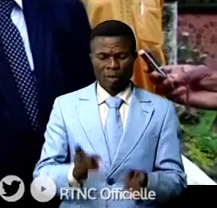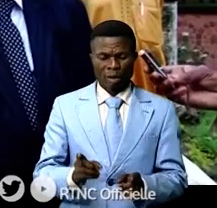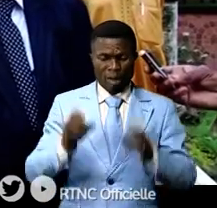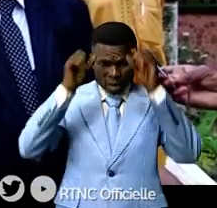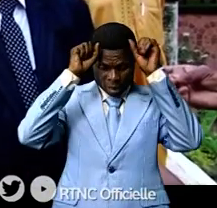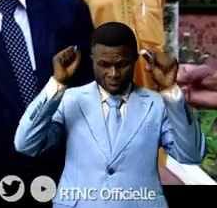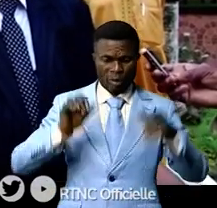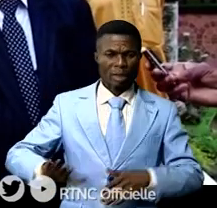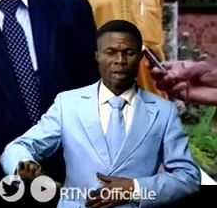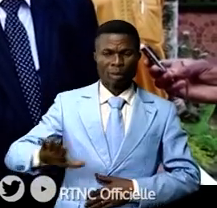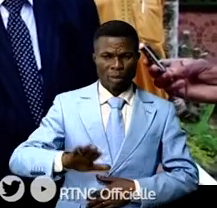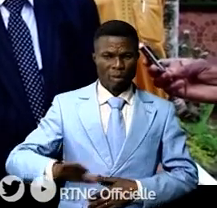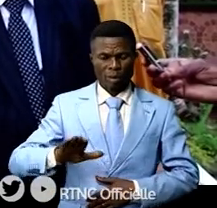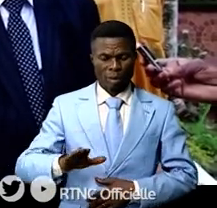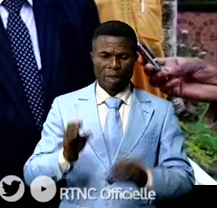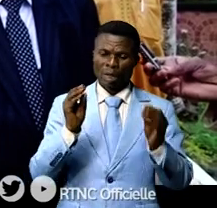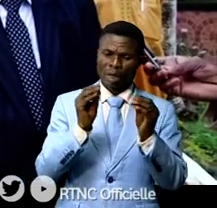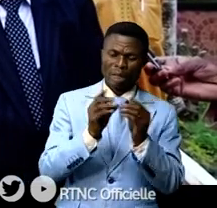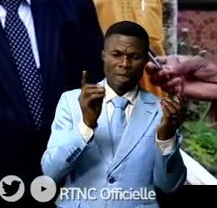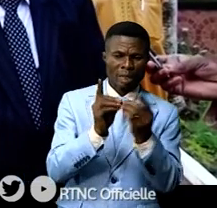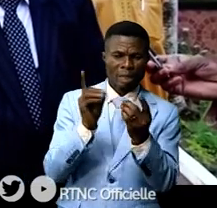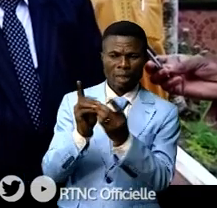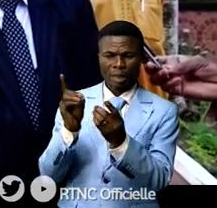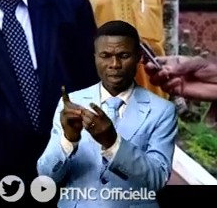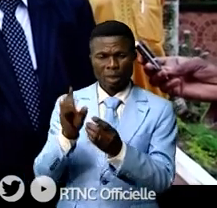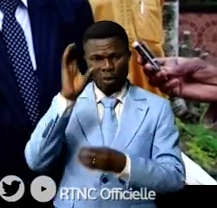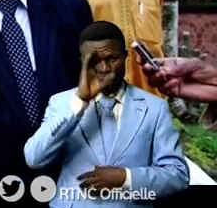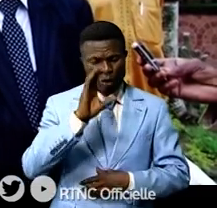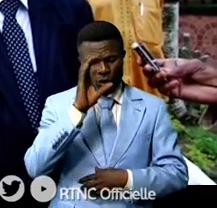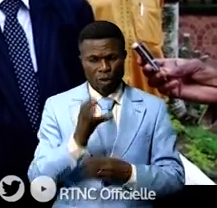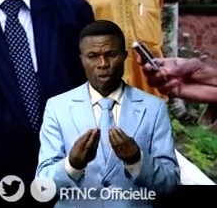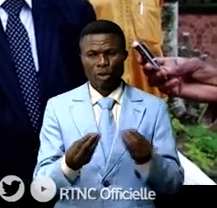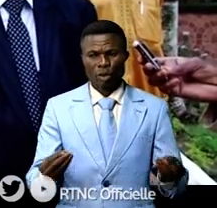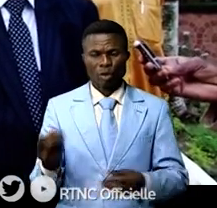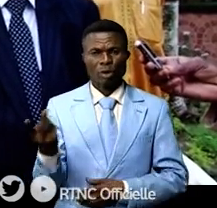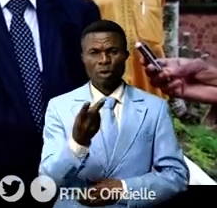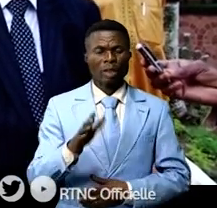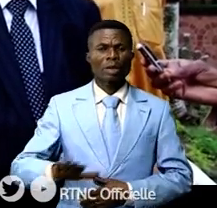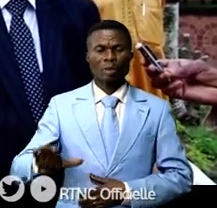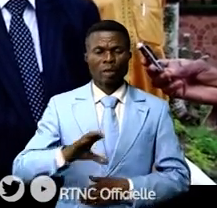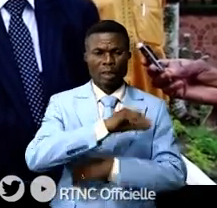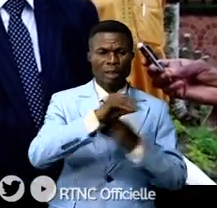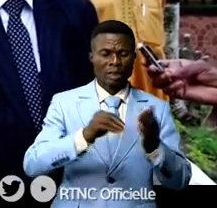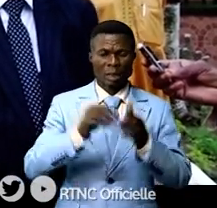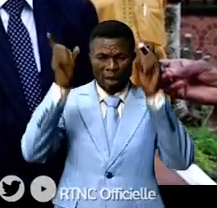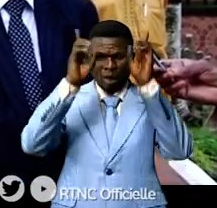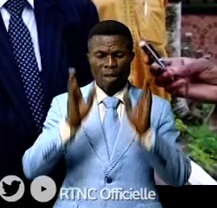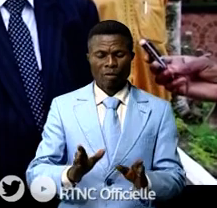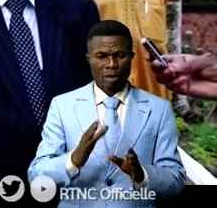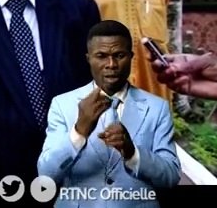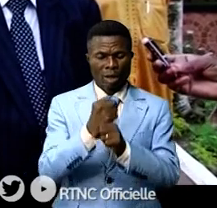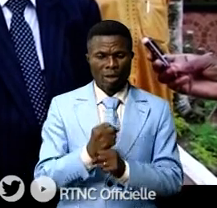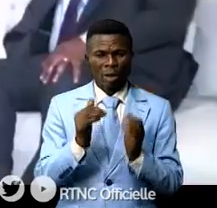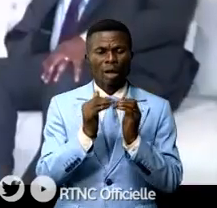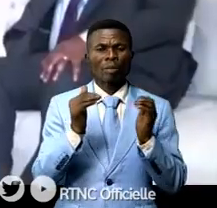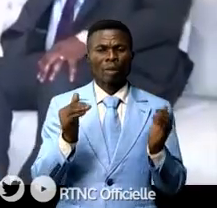d'État se concertent pour que les frères centrafricains arrivent à trouver